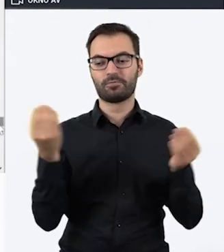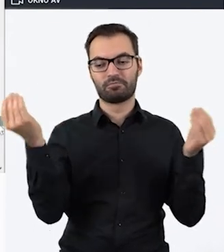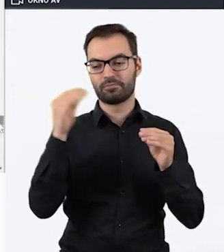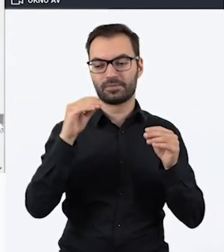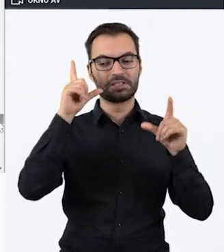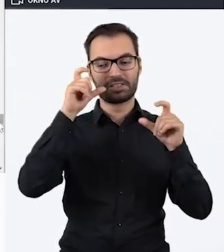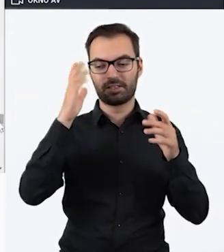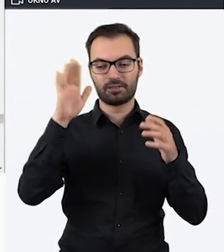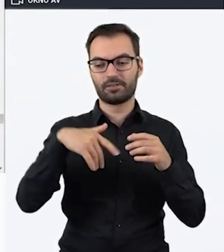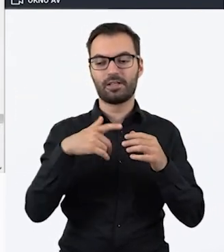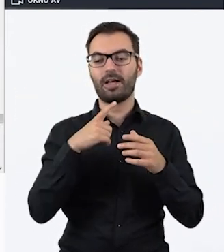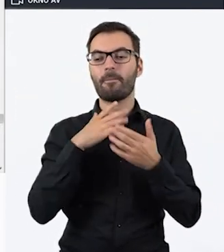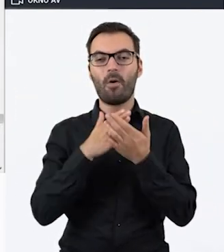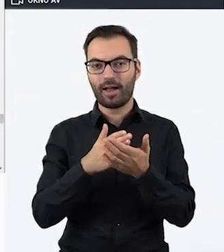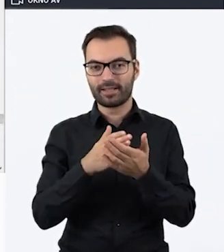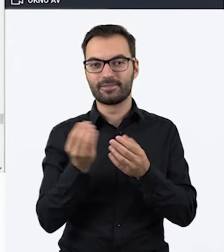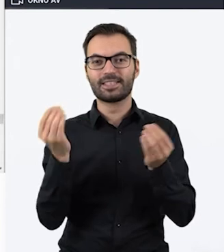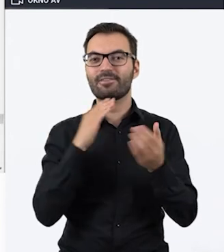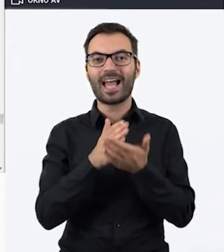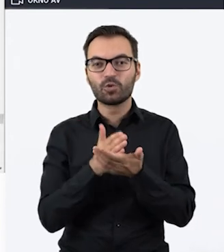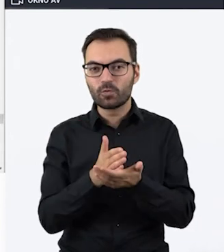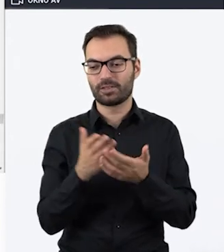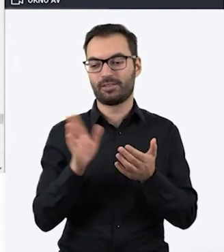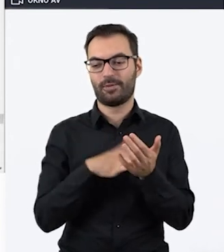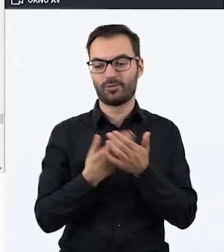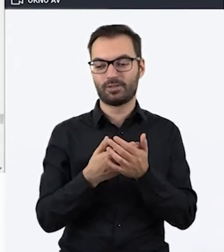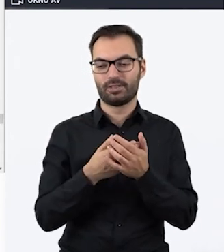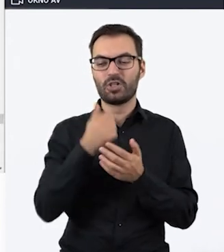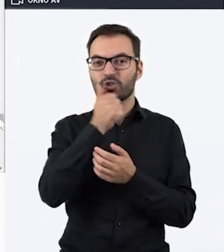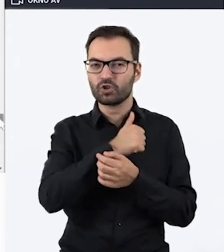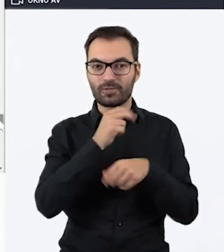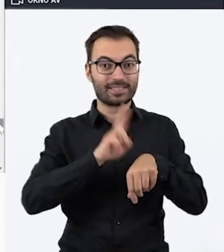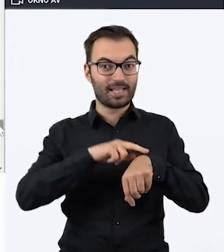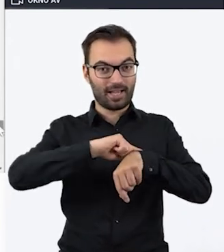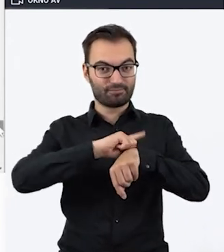zdjęcie tych wskazówek, czyli tutaj mamy na przykład jakiś szyfr zegarowy.